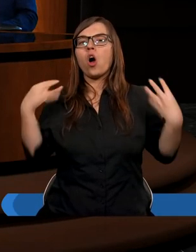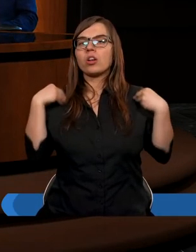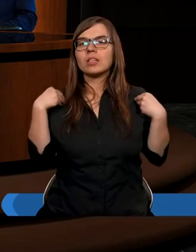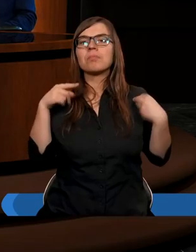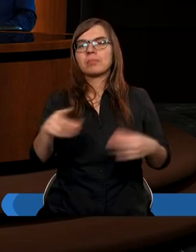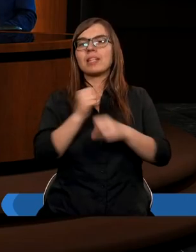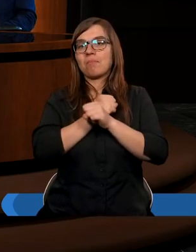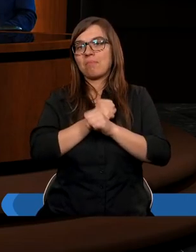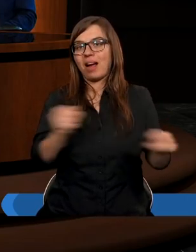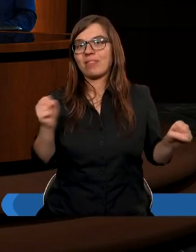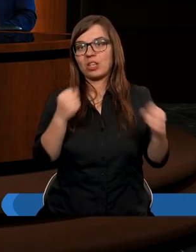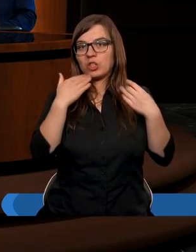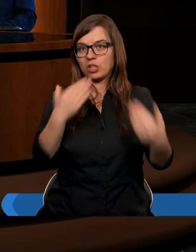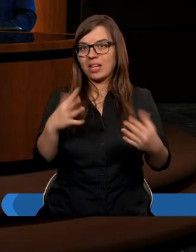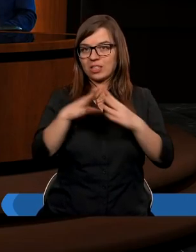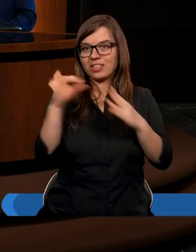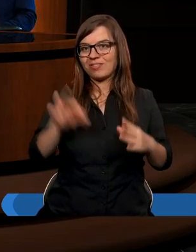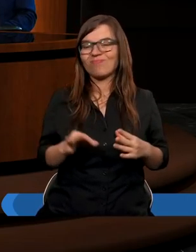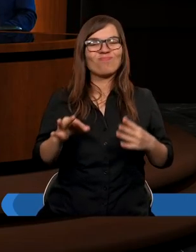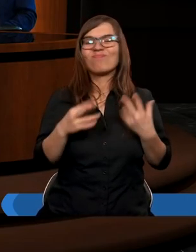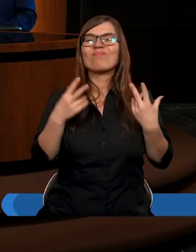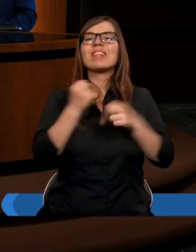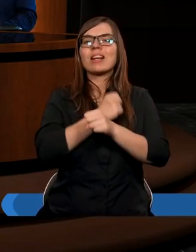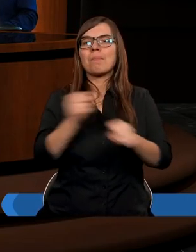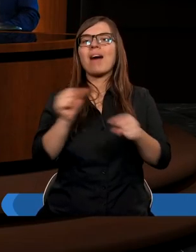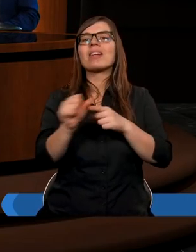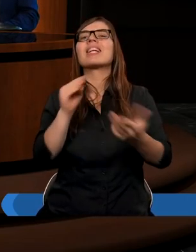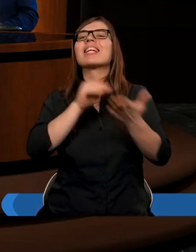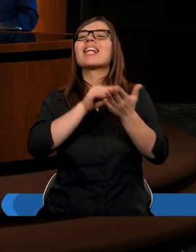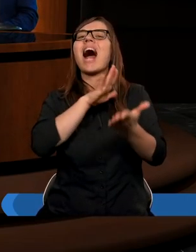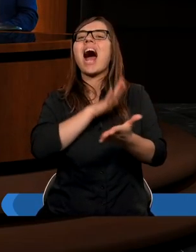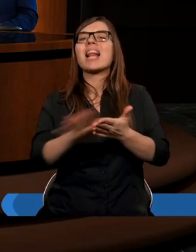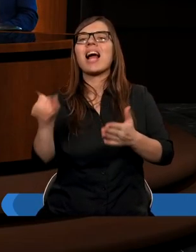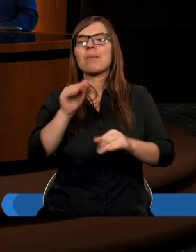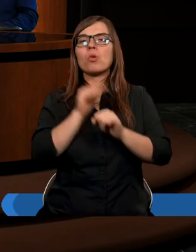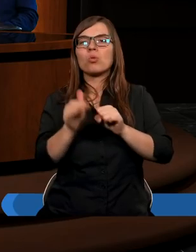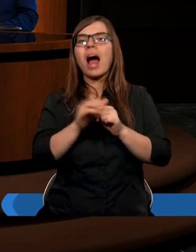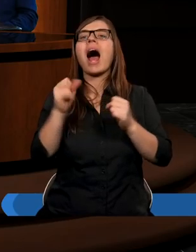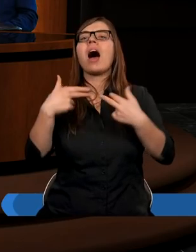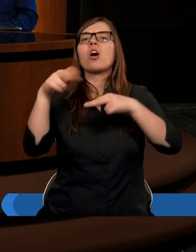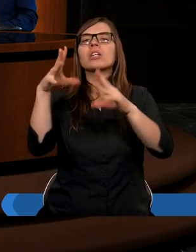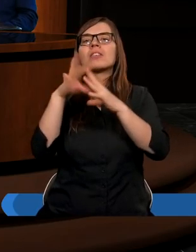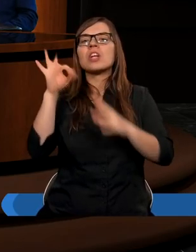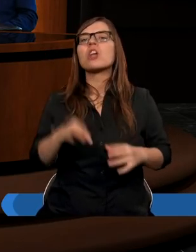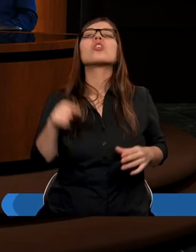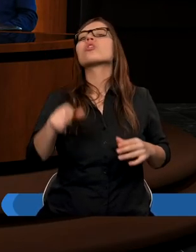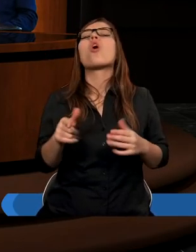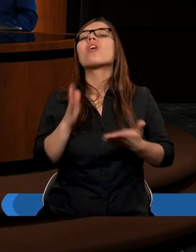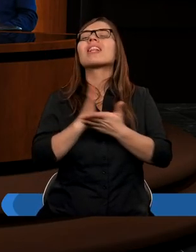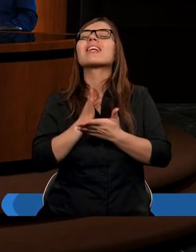zbawienie? Zbawienie jest za darmo z łaski, a oddawanie dziesięciny to tylko